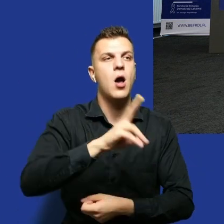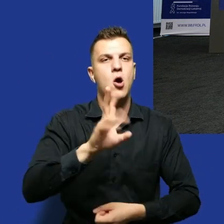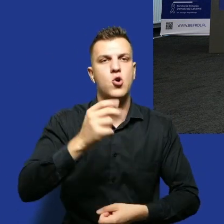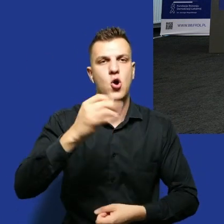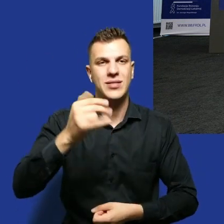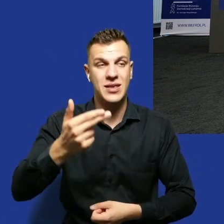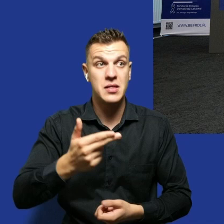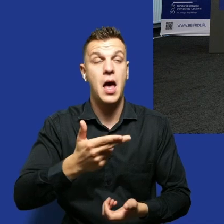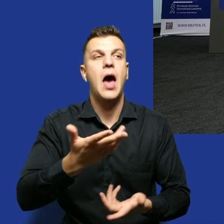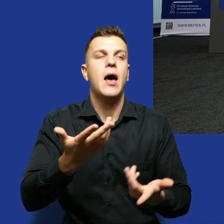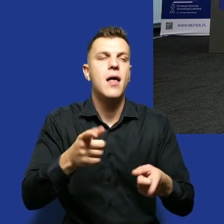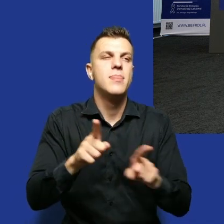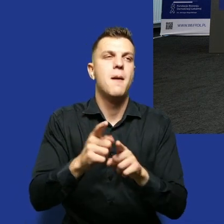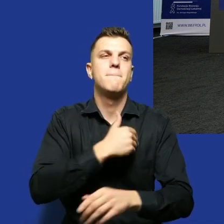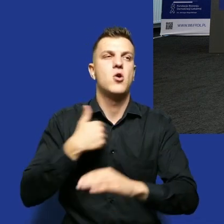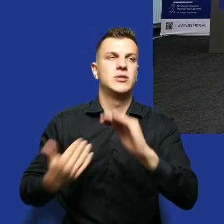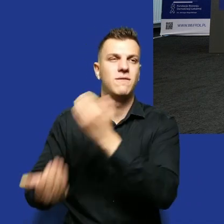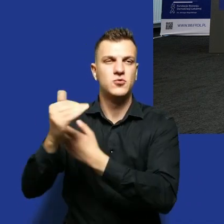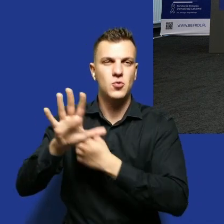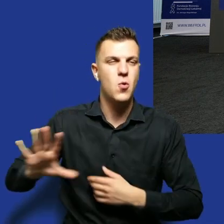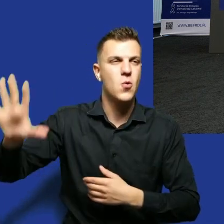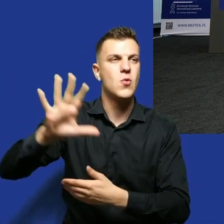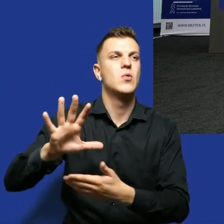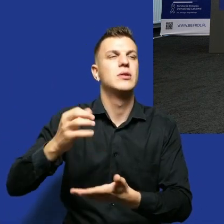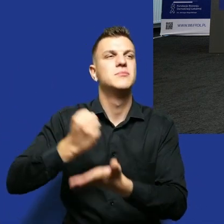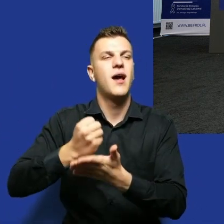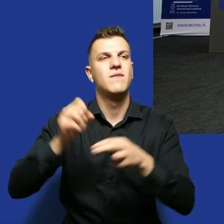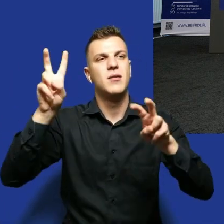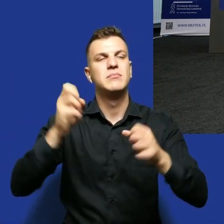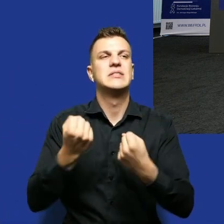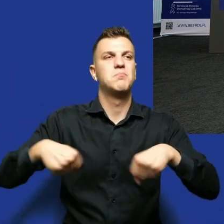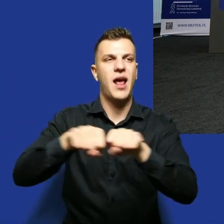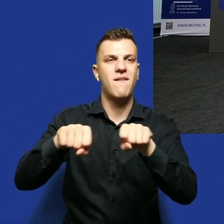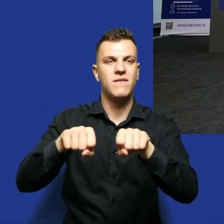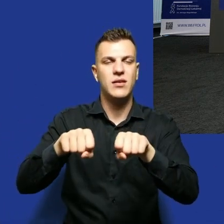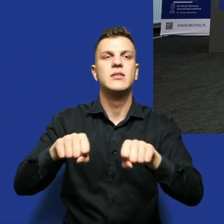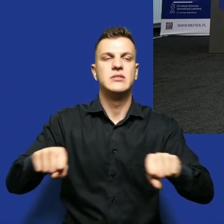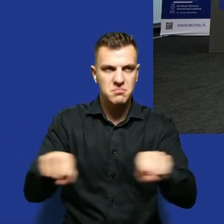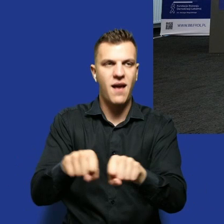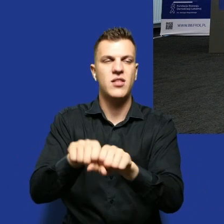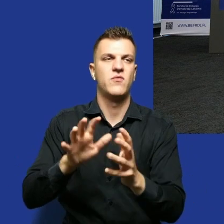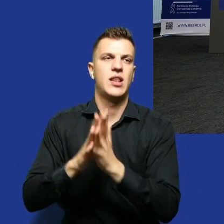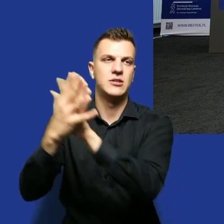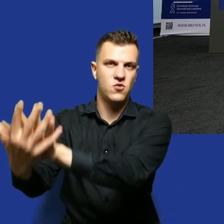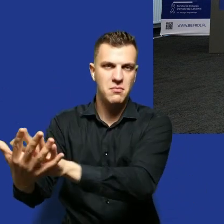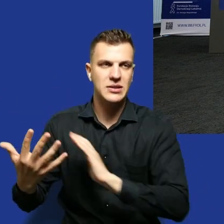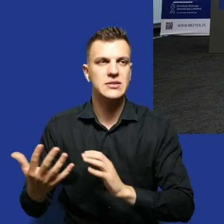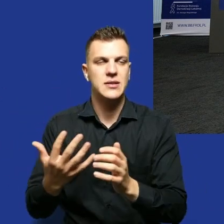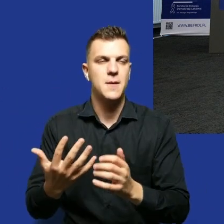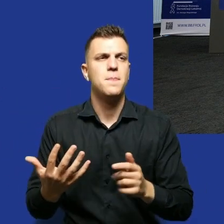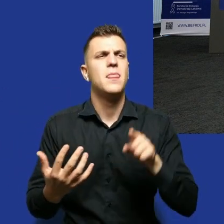generalnie Wielkopolska Wschodnia, wyzwania związane ze Sprawiedliwą Transformacją. Jaka jest tam Wasza rola, Twojej